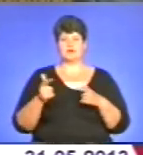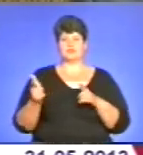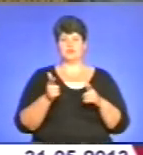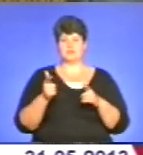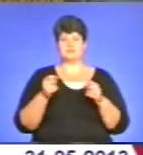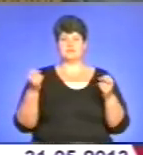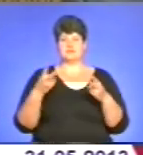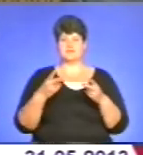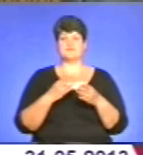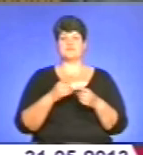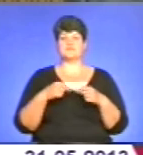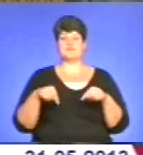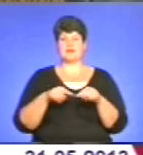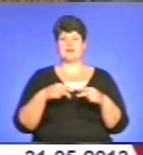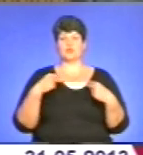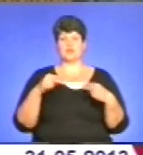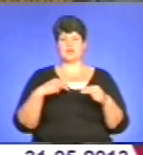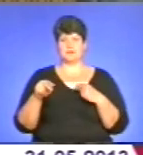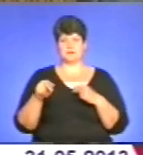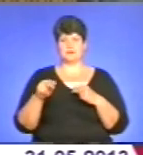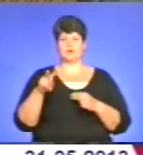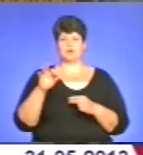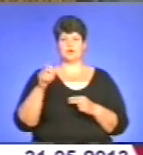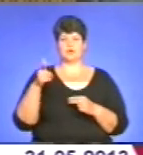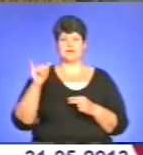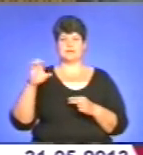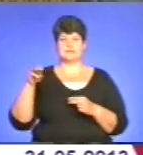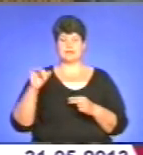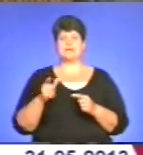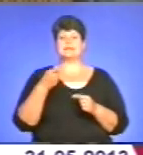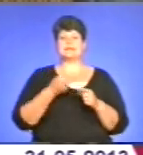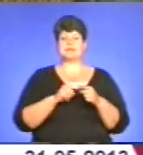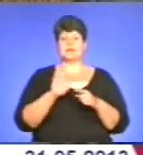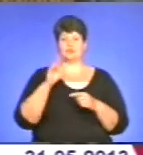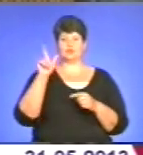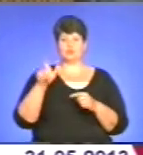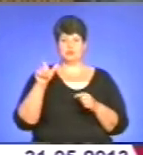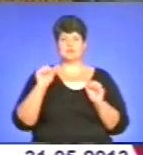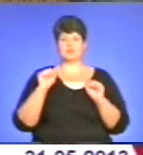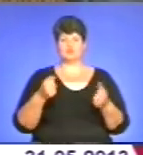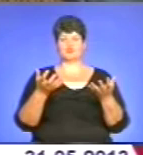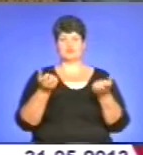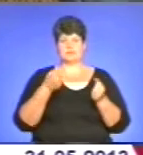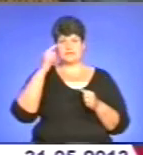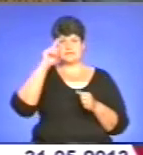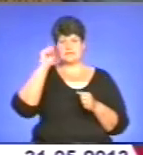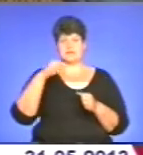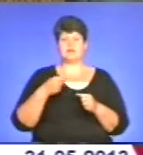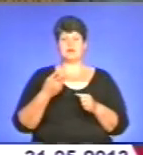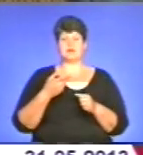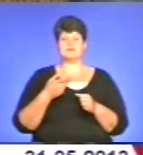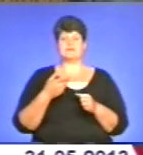торгівлі і в сфері логістики. І це будуть люди, які зможуть отримувати ці знання, вміння, навики,